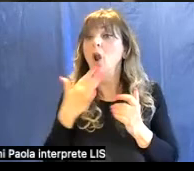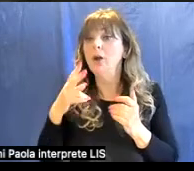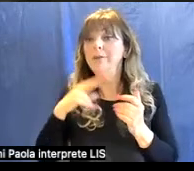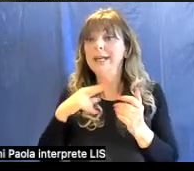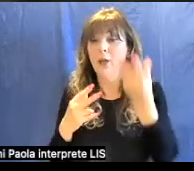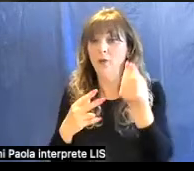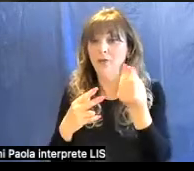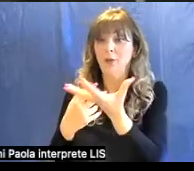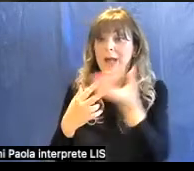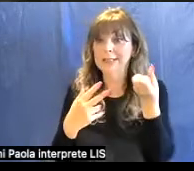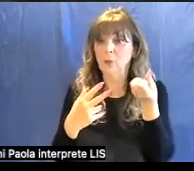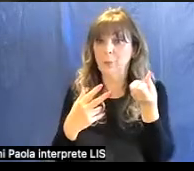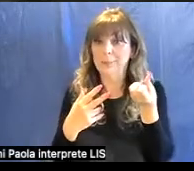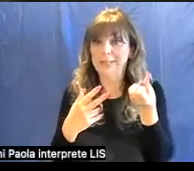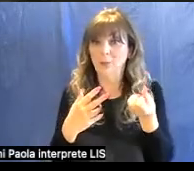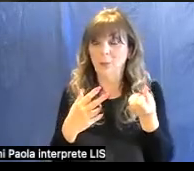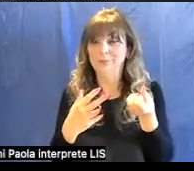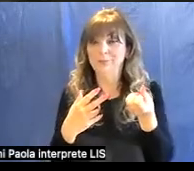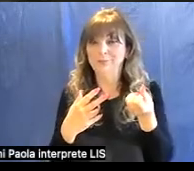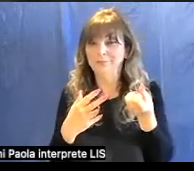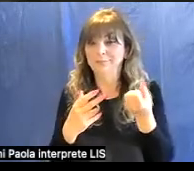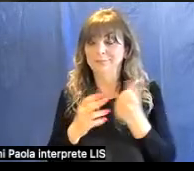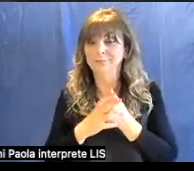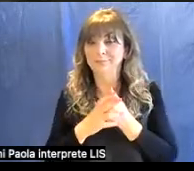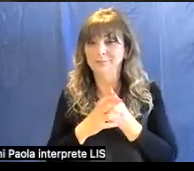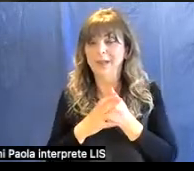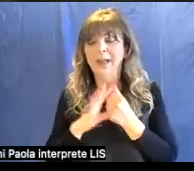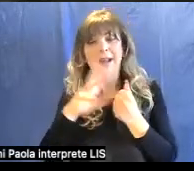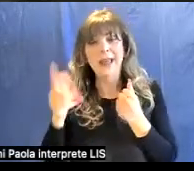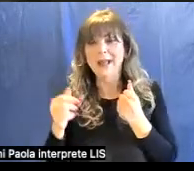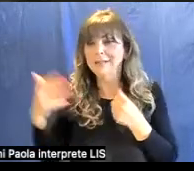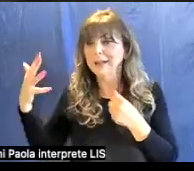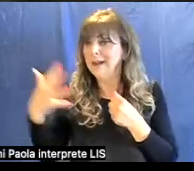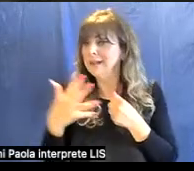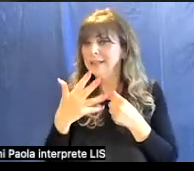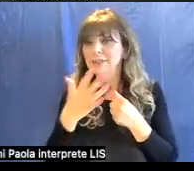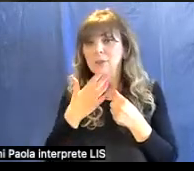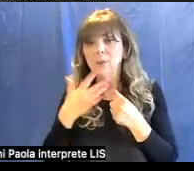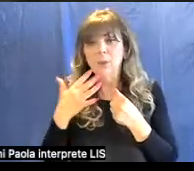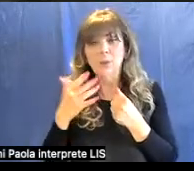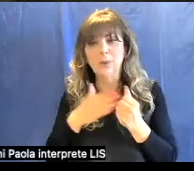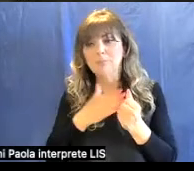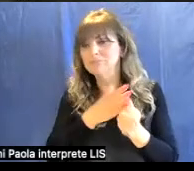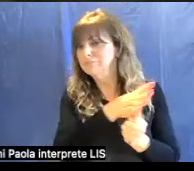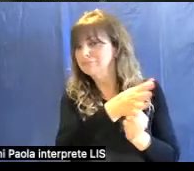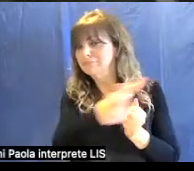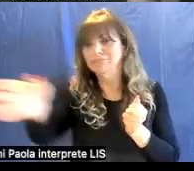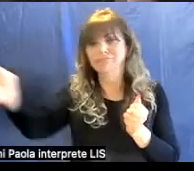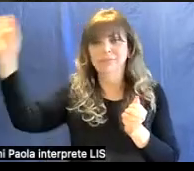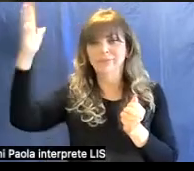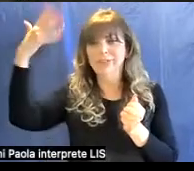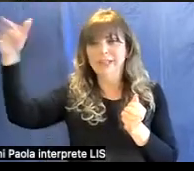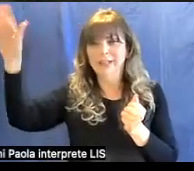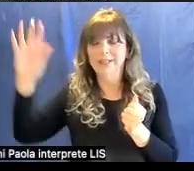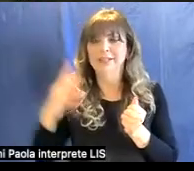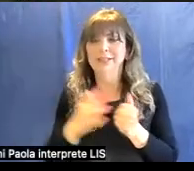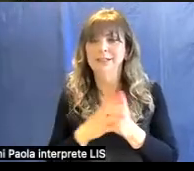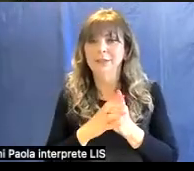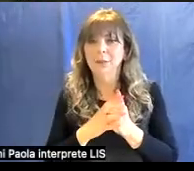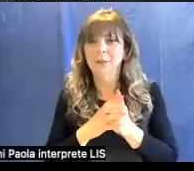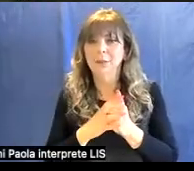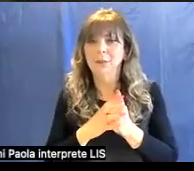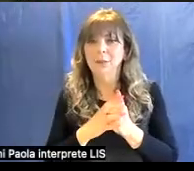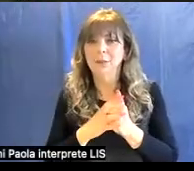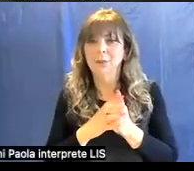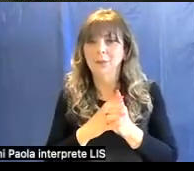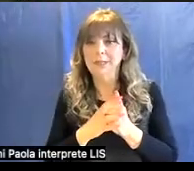passaggio, diciamo. Tutte le altre radiazioni riescono a passare. Quindi, sottraendo la radiazione